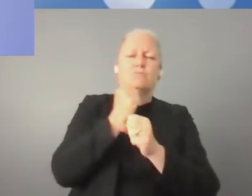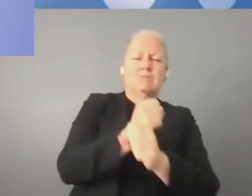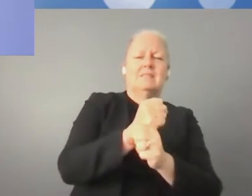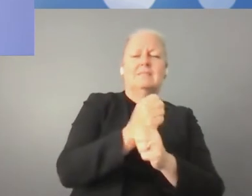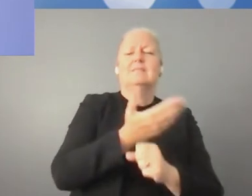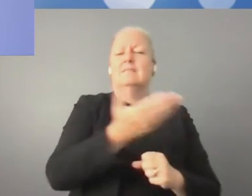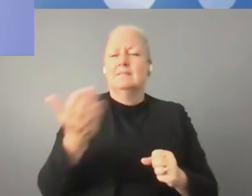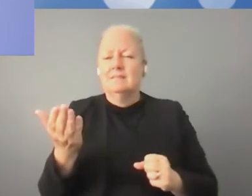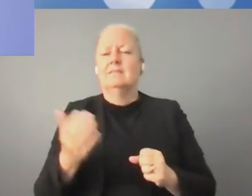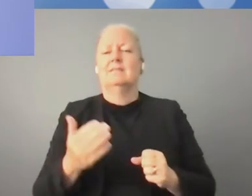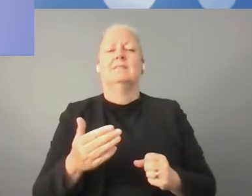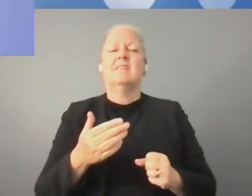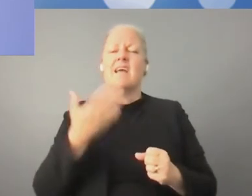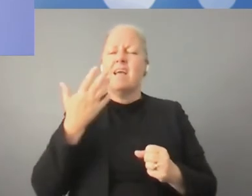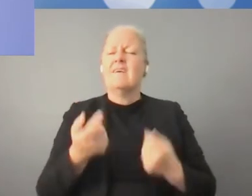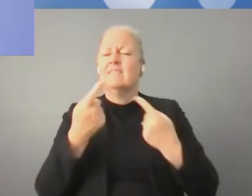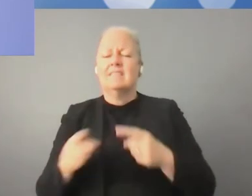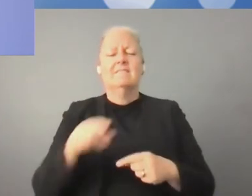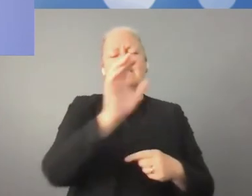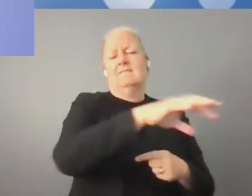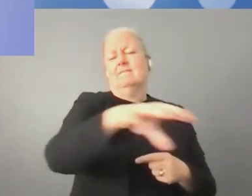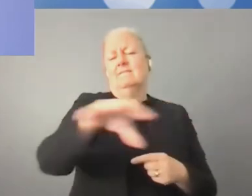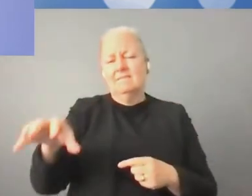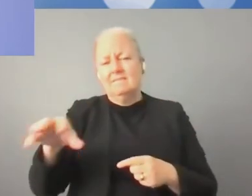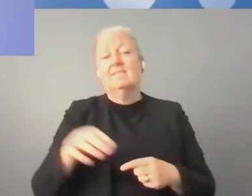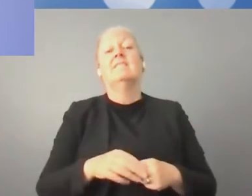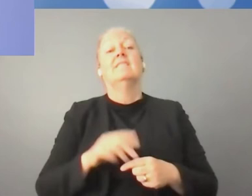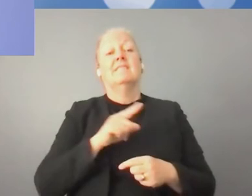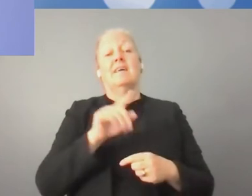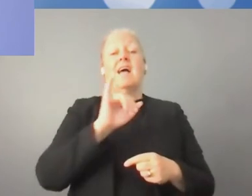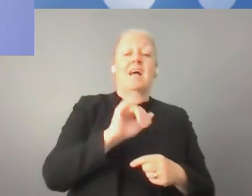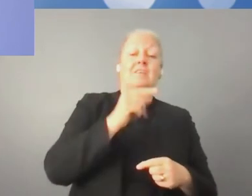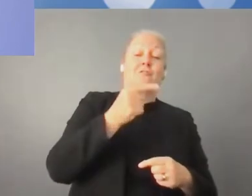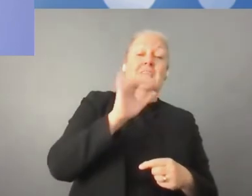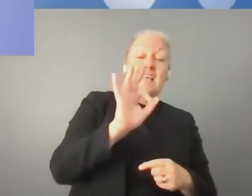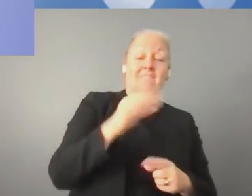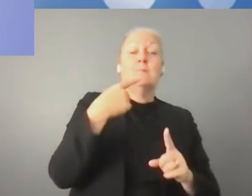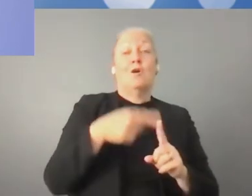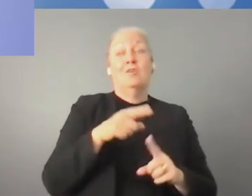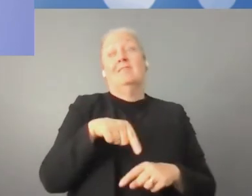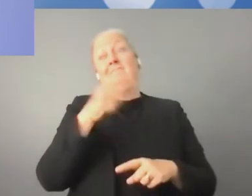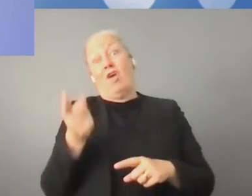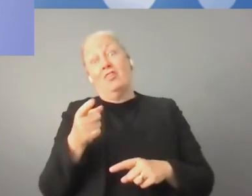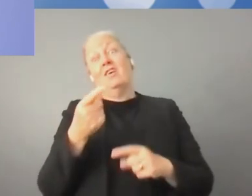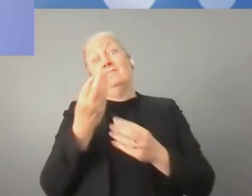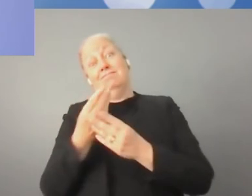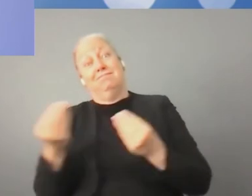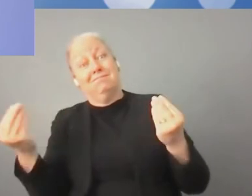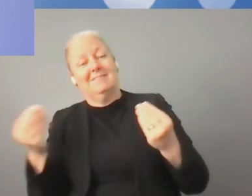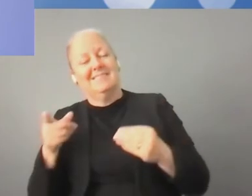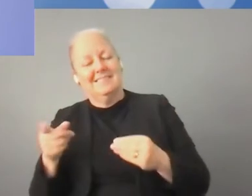generalnego. Wierzymy w to, że musi to być proces wielostronny, który będzie angażował